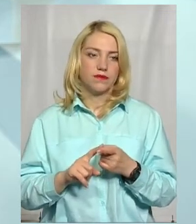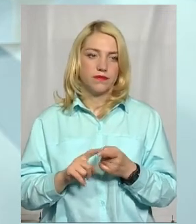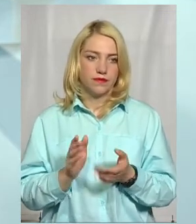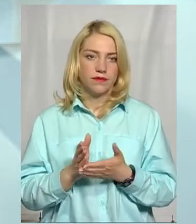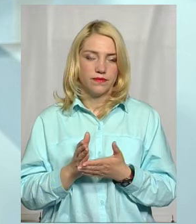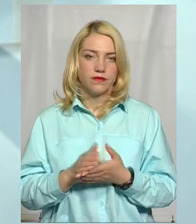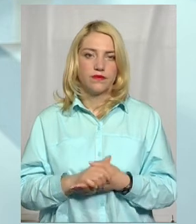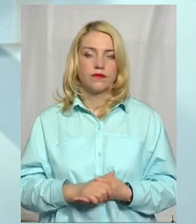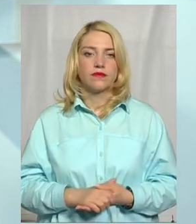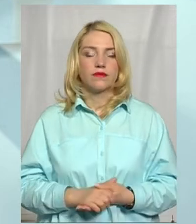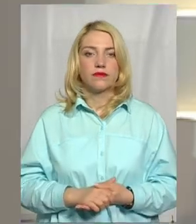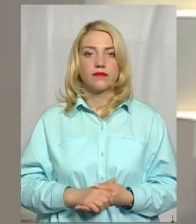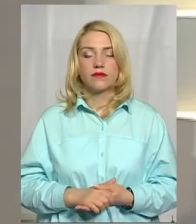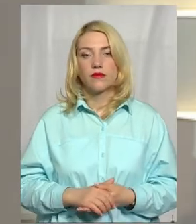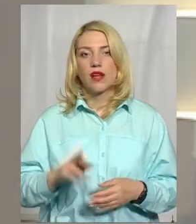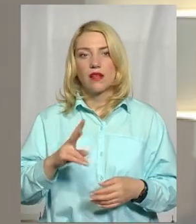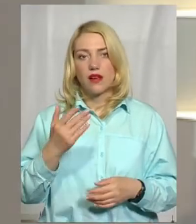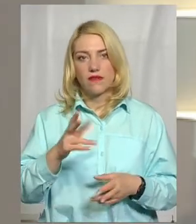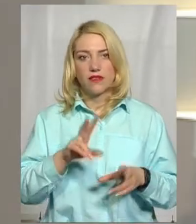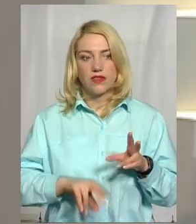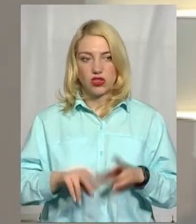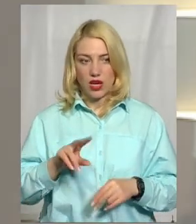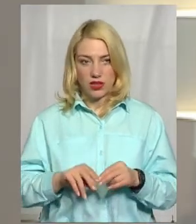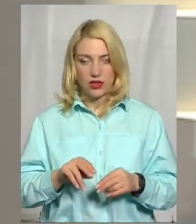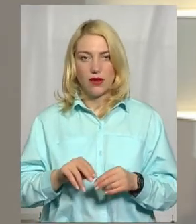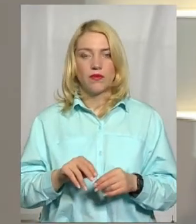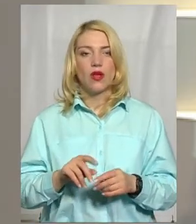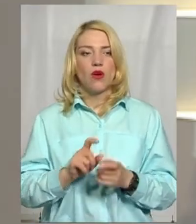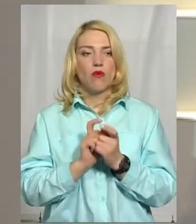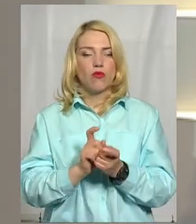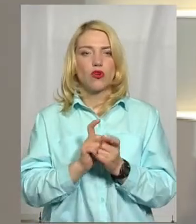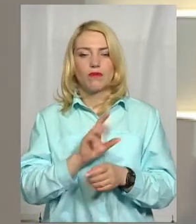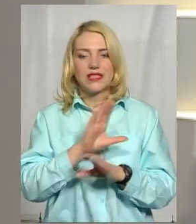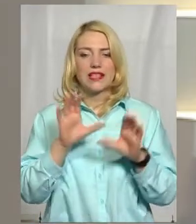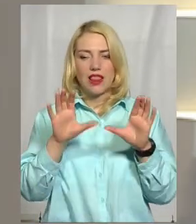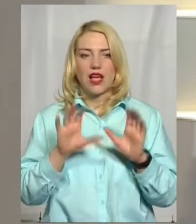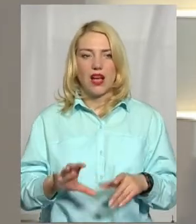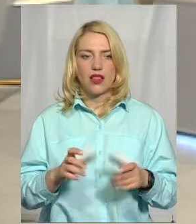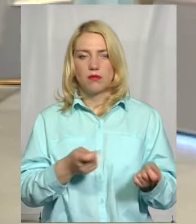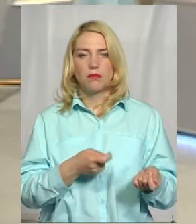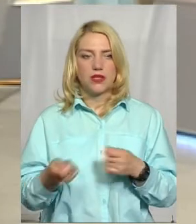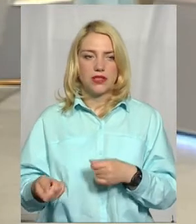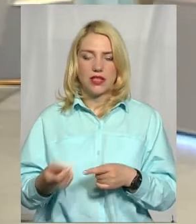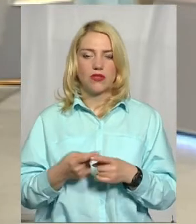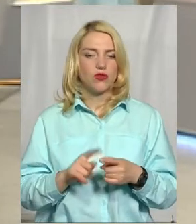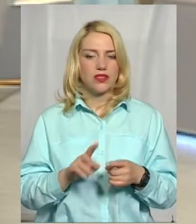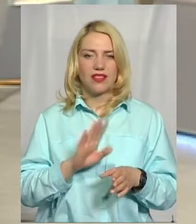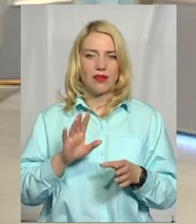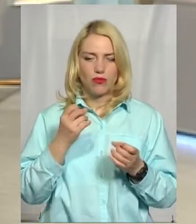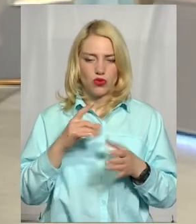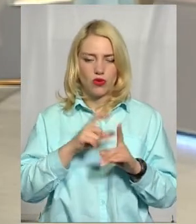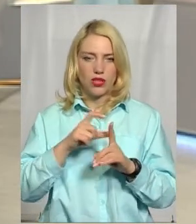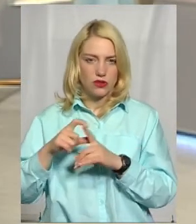момент. Як вважаєте, боротьба з нелегальними перевезеннями, не декларативна, а реальна,